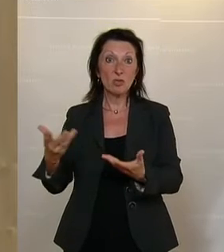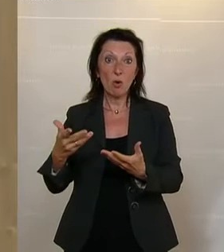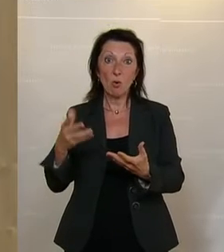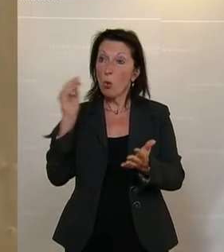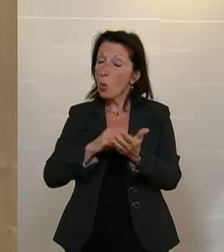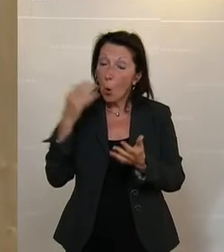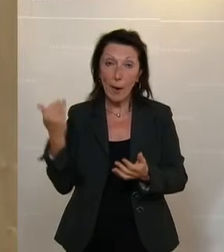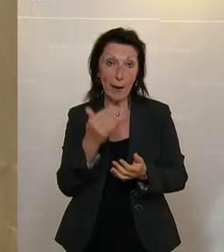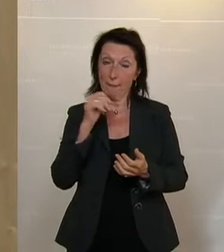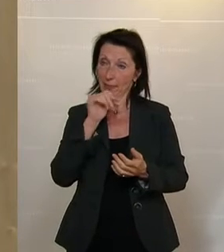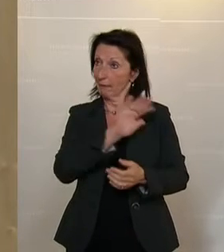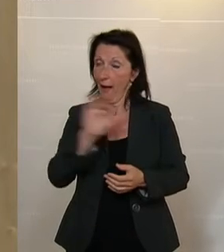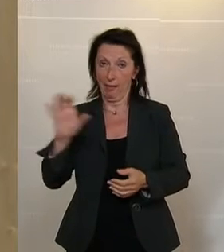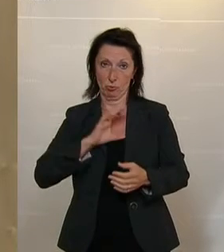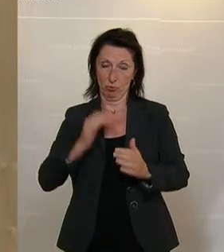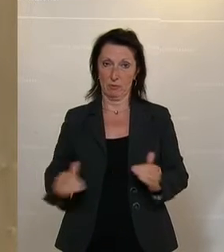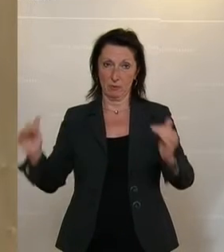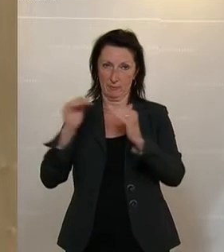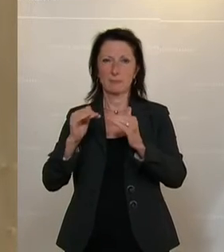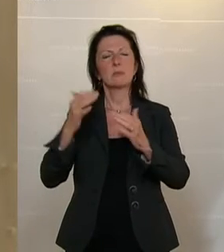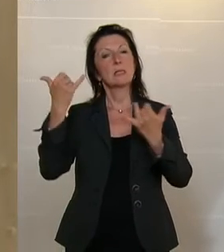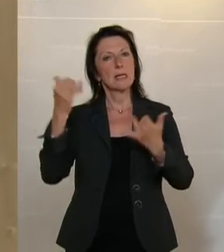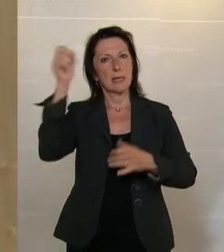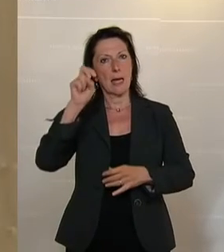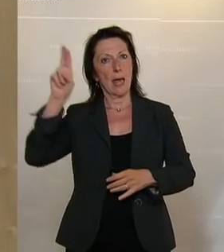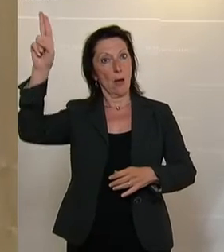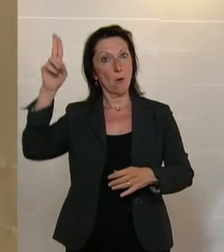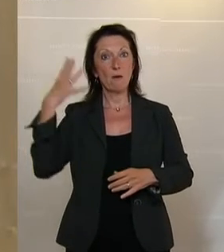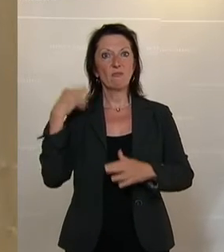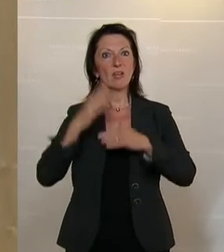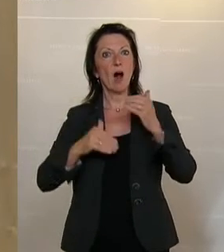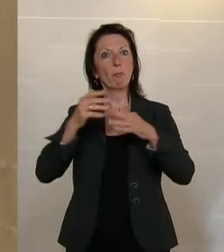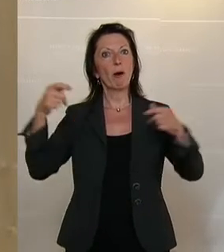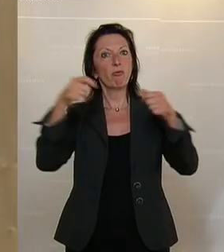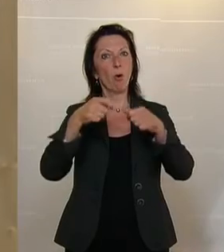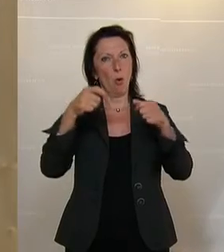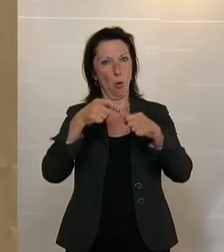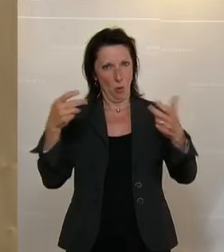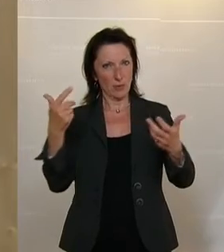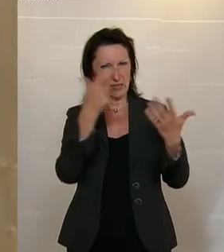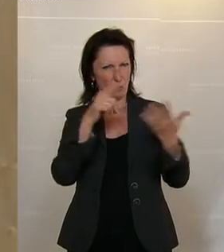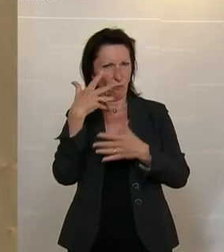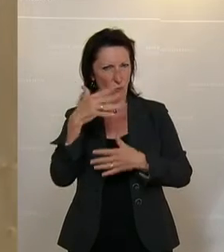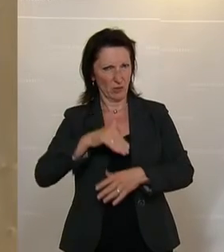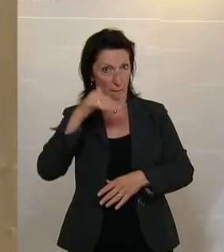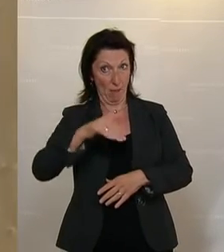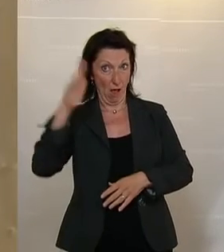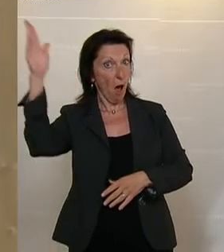Die EU hat jetzt ein starkes Zeichen gesetzt mit dem Wiederaufbaufonds mit den 750 Milliarden.